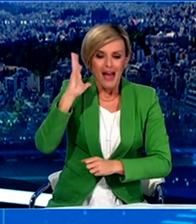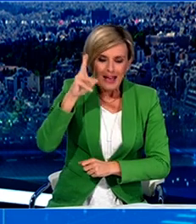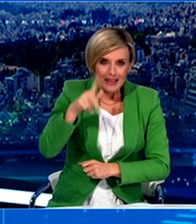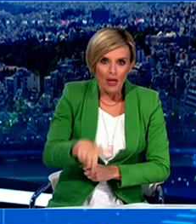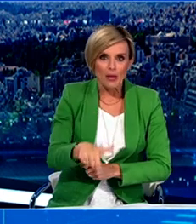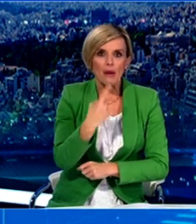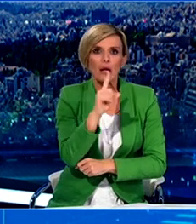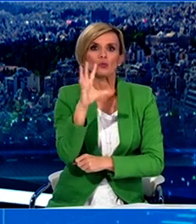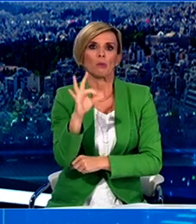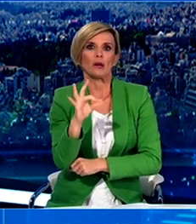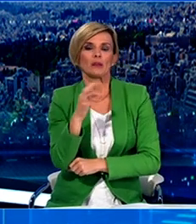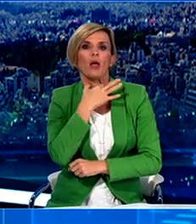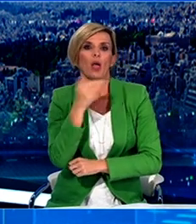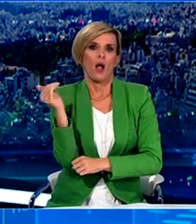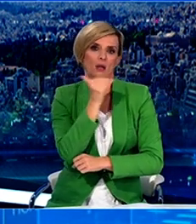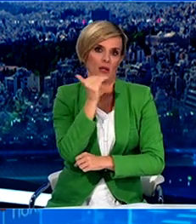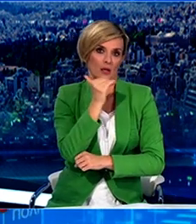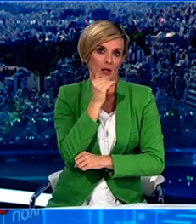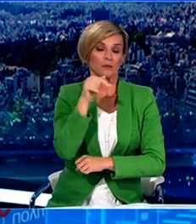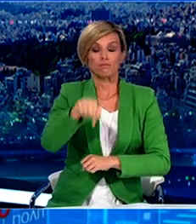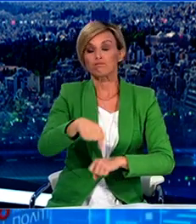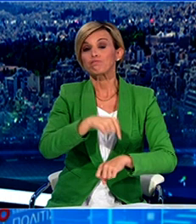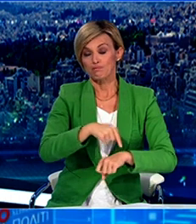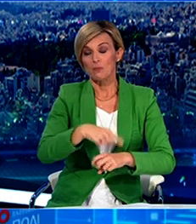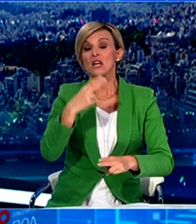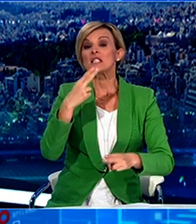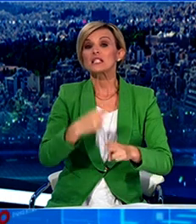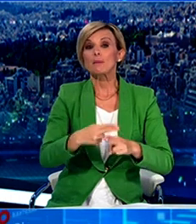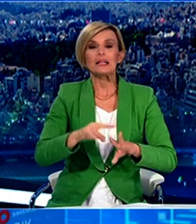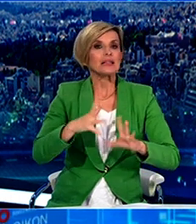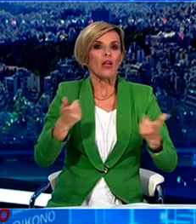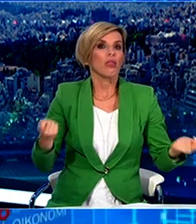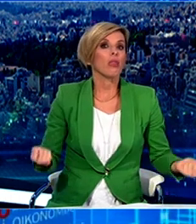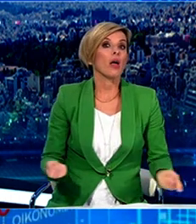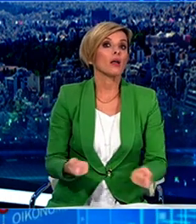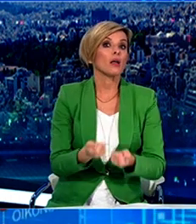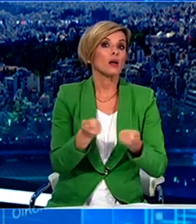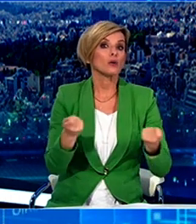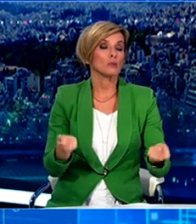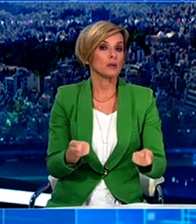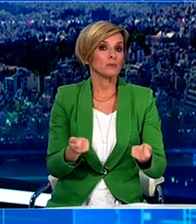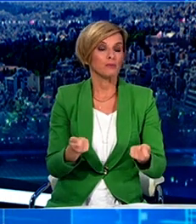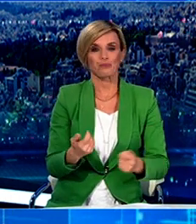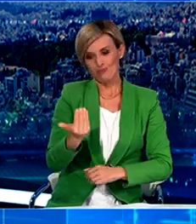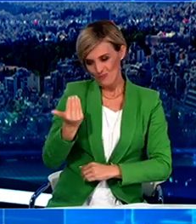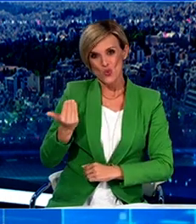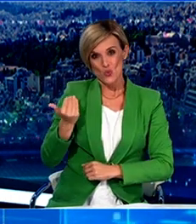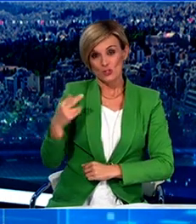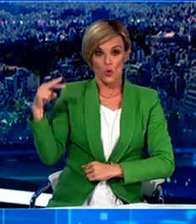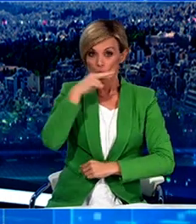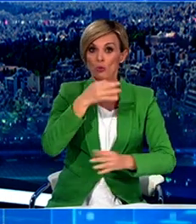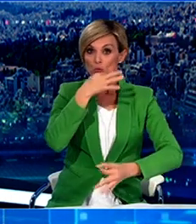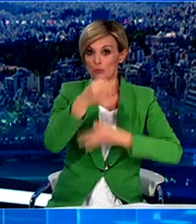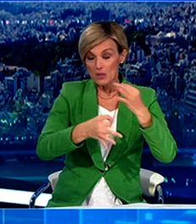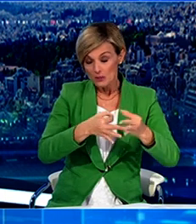Είμαστε λοιπόν μπροστά σε άλλο ένα κρίσιμο, αλλά και εξίσου σημαντικό σταυροδρόμι. Όπως ανακοίνωσε νωρίτερα σήμερα ο Πρωθυπουργός, από το